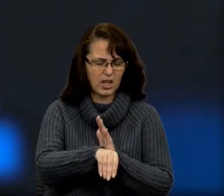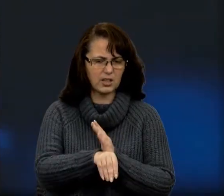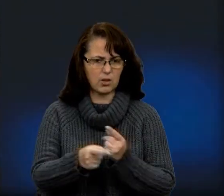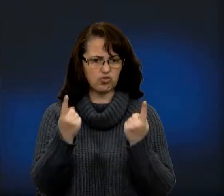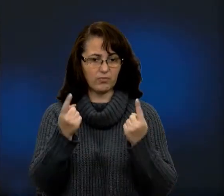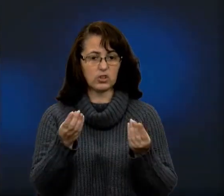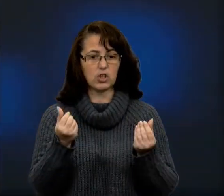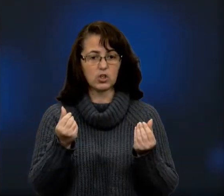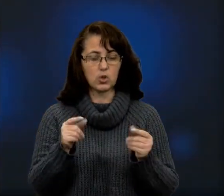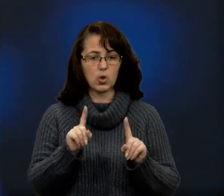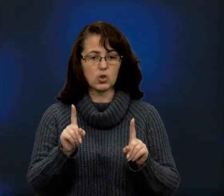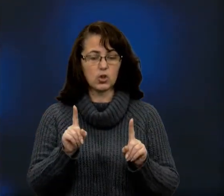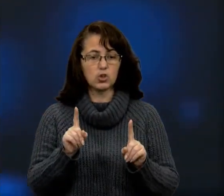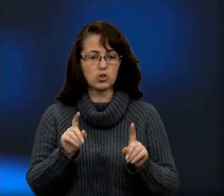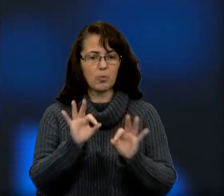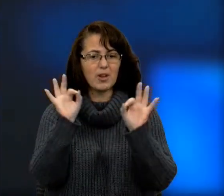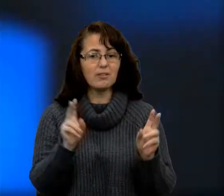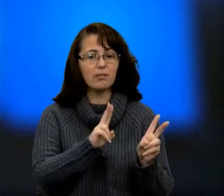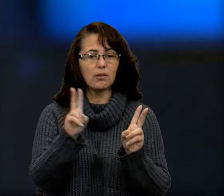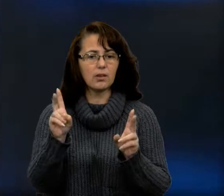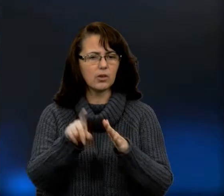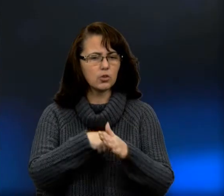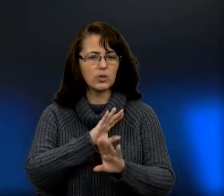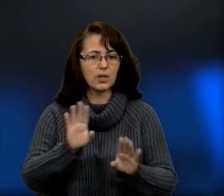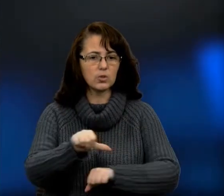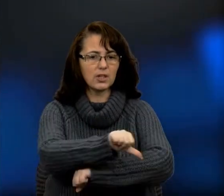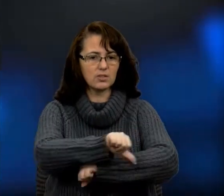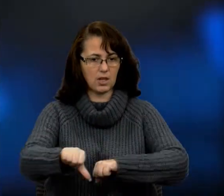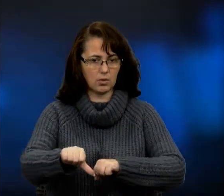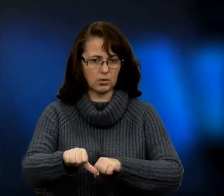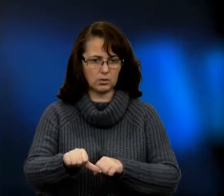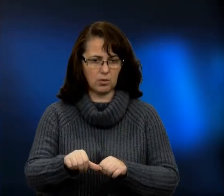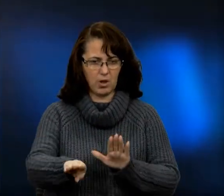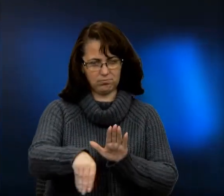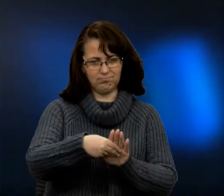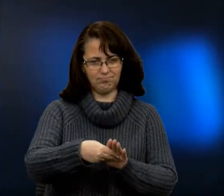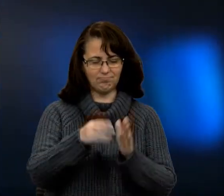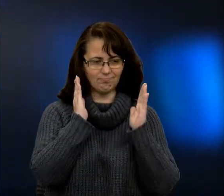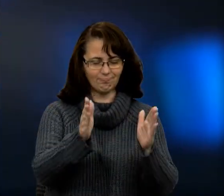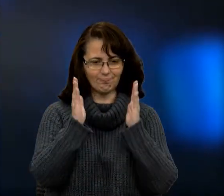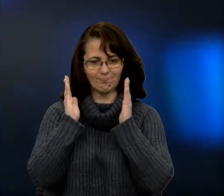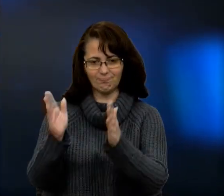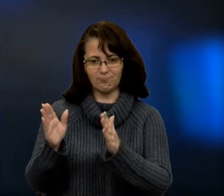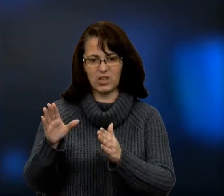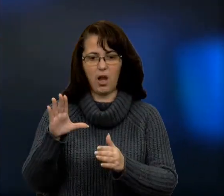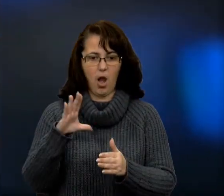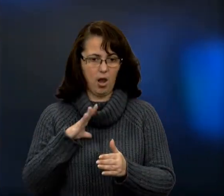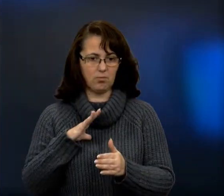щоб ніхто не знав, за кордоном, принаймні, підкупалися, ну, такі, Дюранті, Еріо,